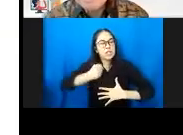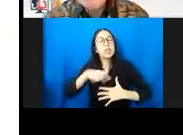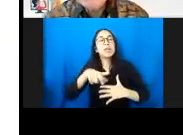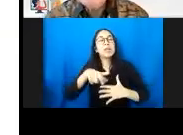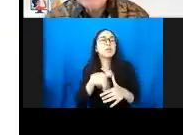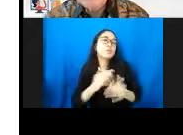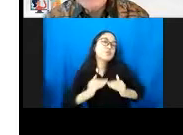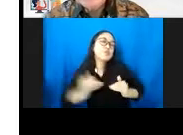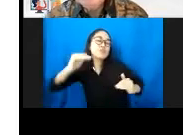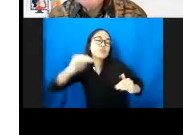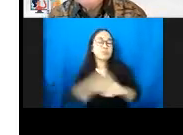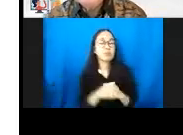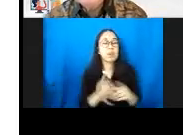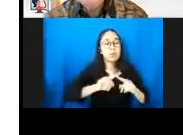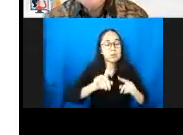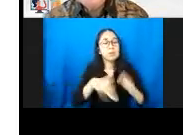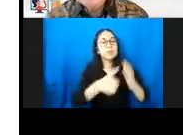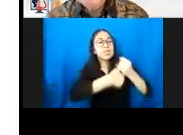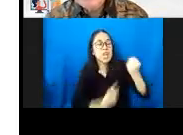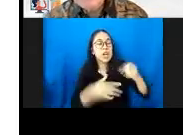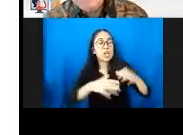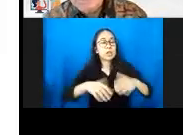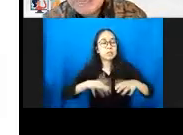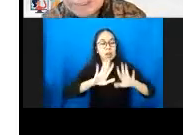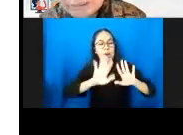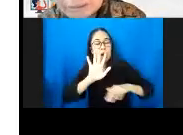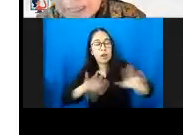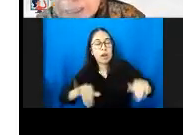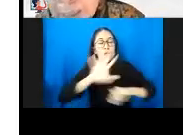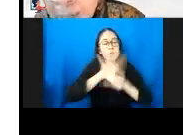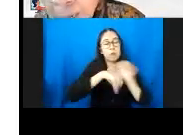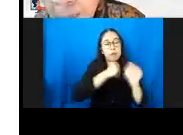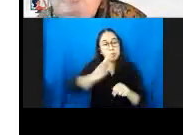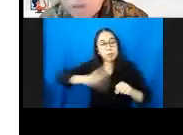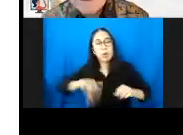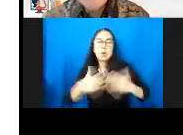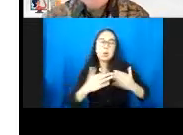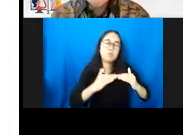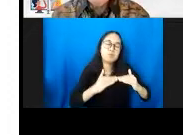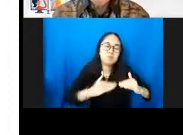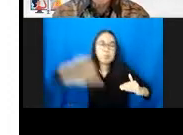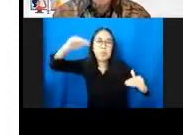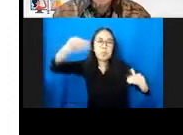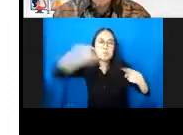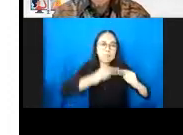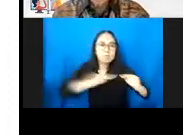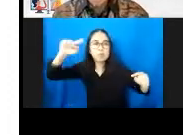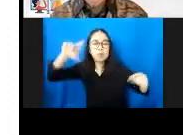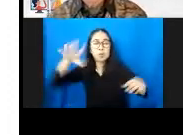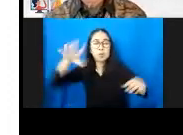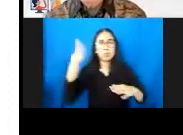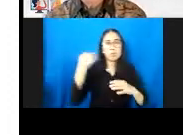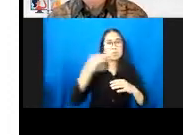Diare balita itu naiknya berkali-kali lipat. Dulu hanya sekitar 2,4 perseribu,